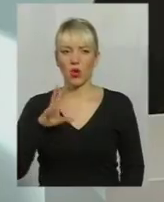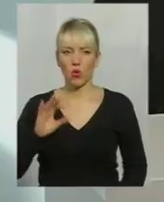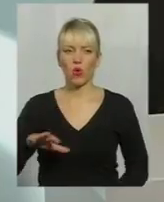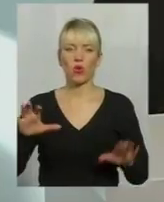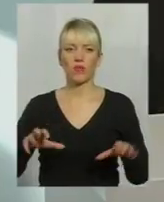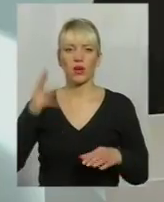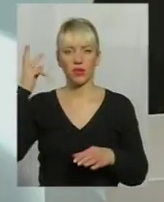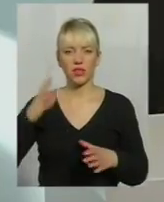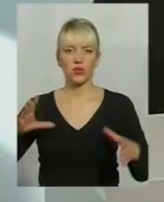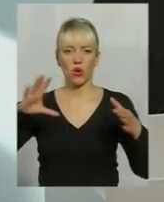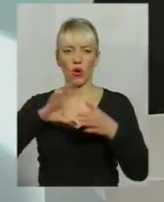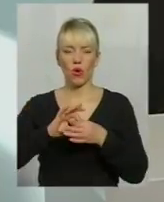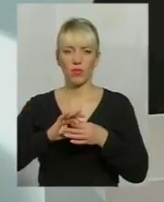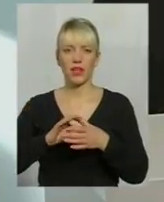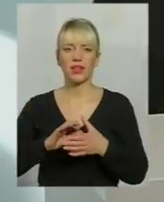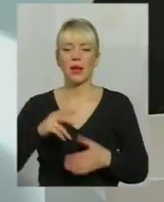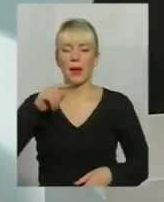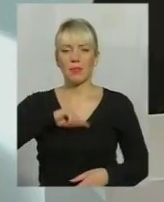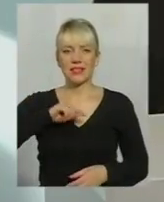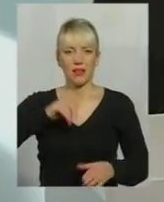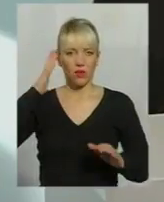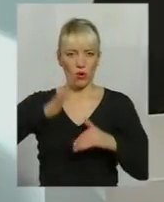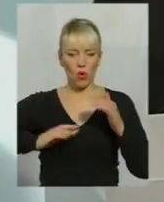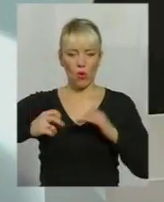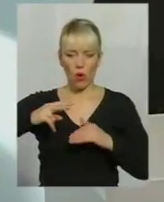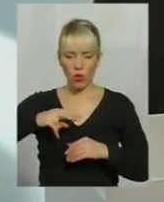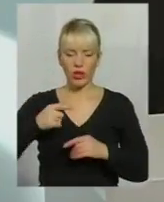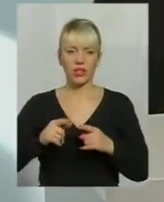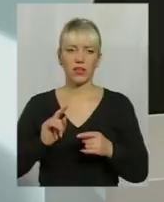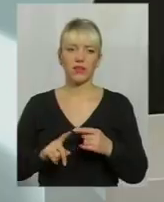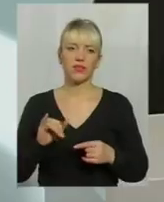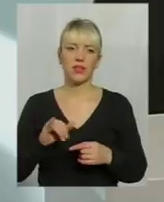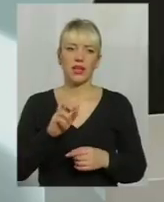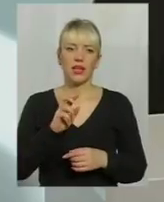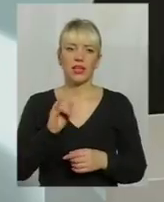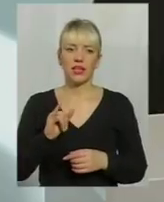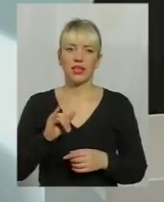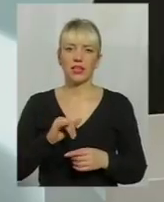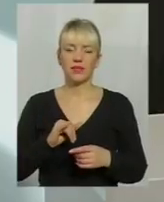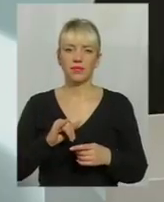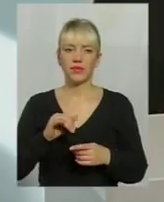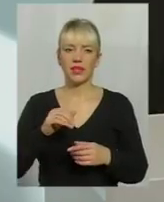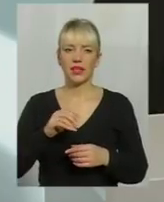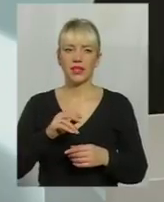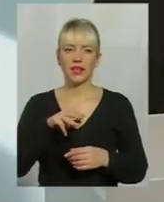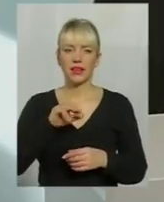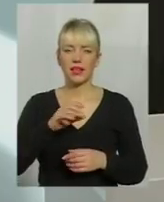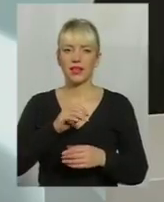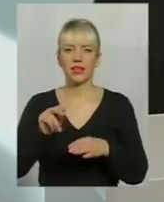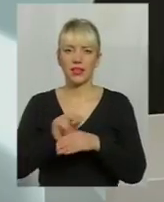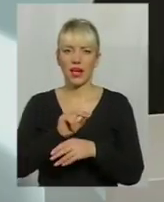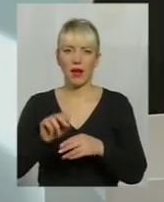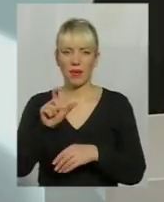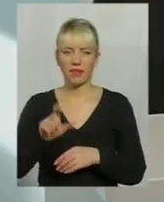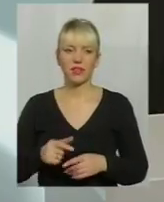голова Хмельницького об'єднання психологів та психотерапевтів, лідер групи «Балінта» та «Сендплейтерапевт». Доброго дня. Вітаю.